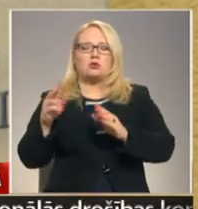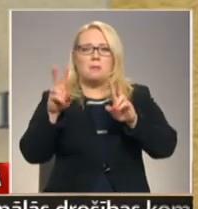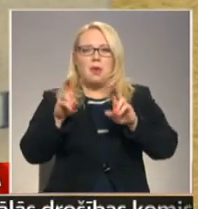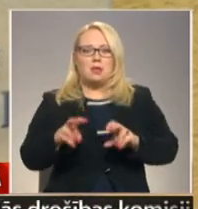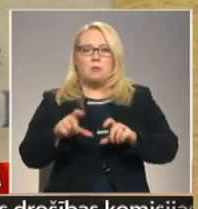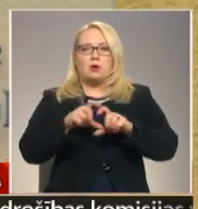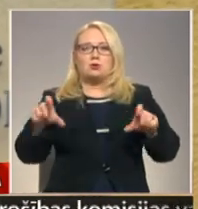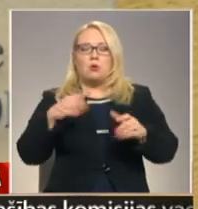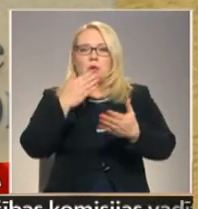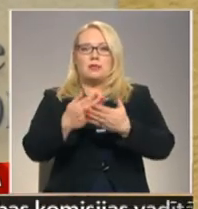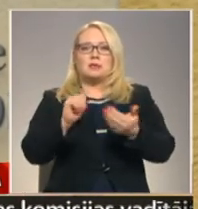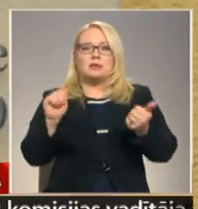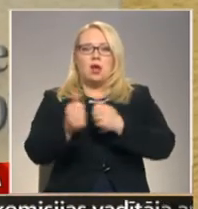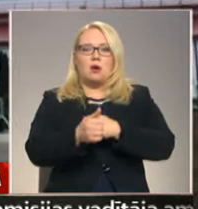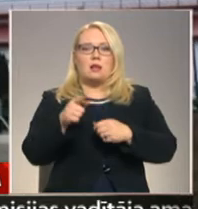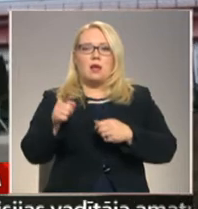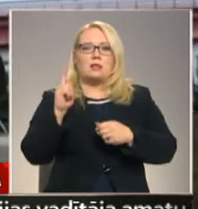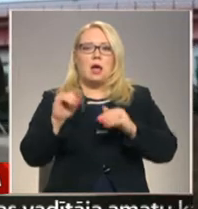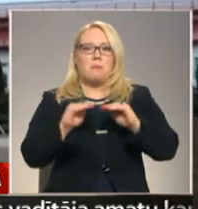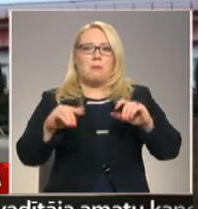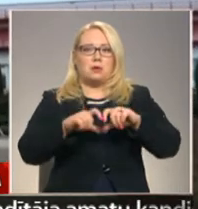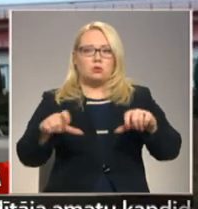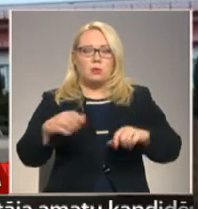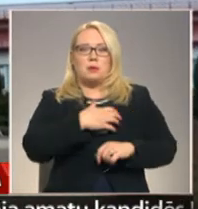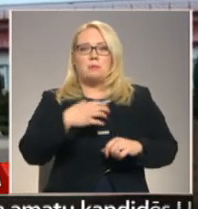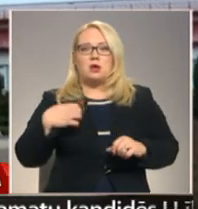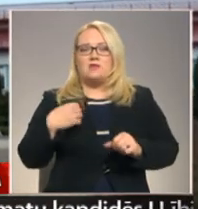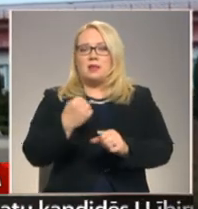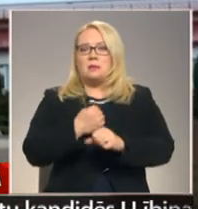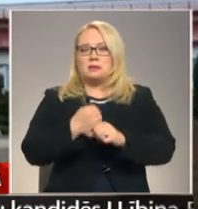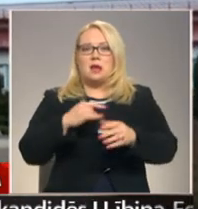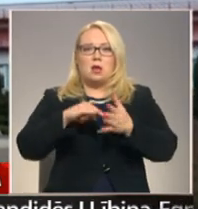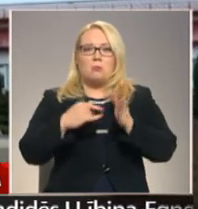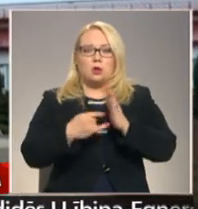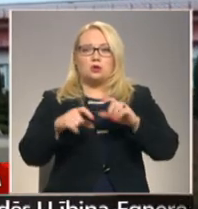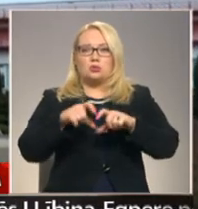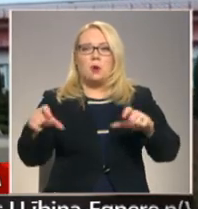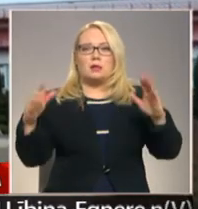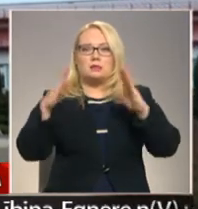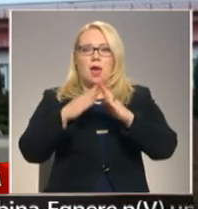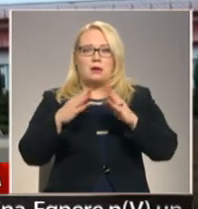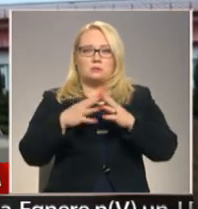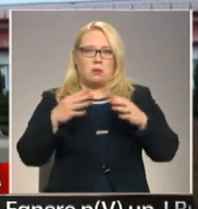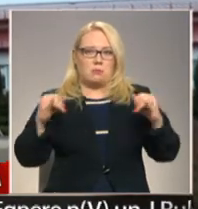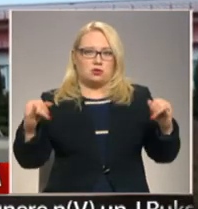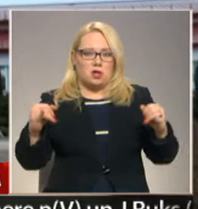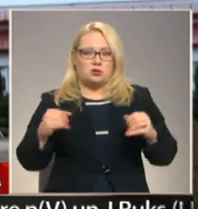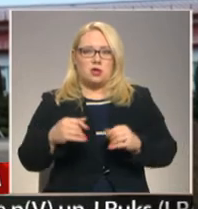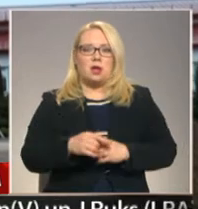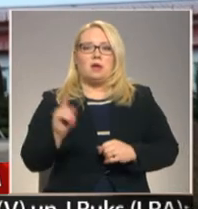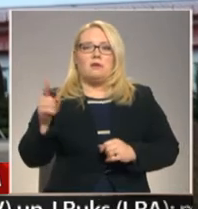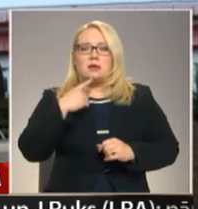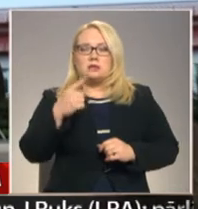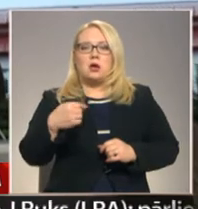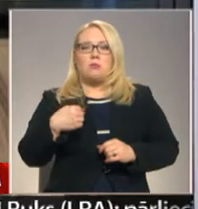skolu ieteikts ir organizēt par pamatskolu, tikmēr pašvaldībā tiekot izstrādāts projektu skolas ēks paplašanāšanai. Mums